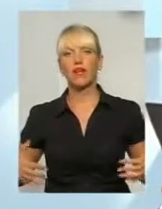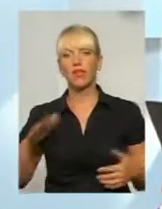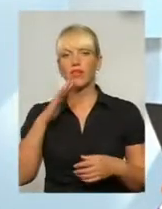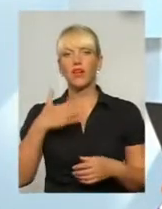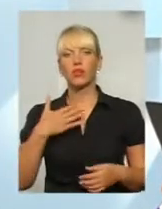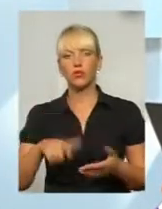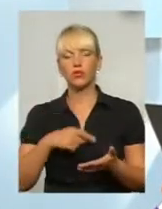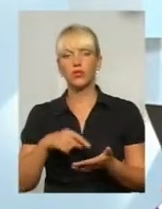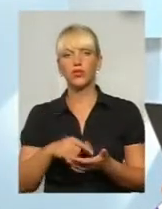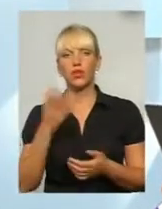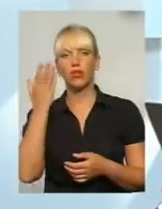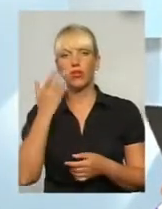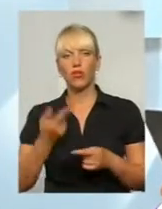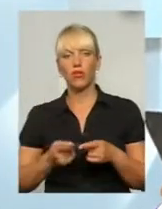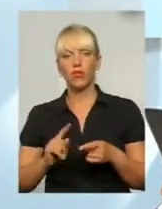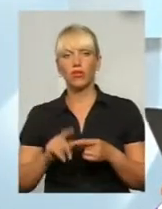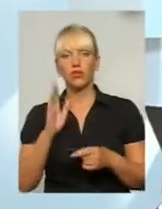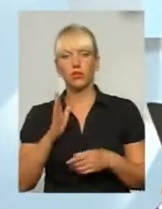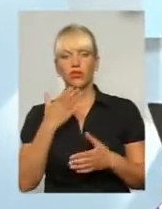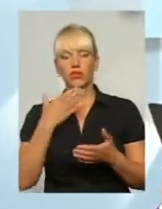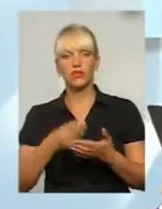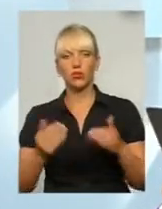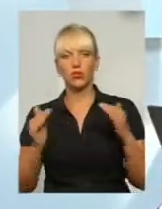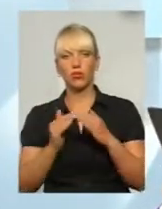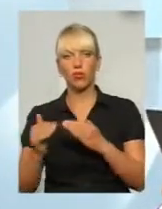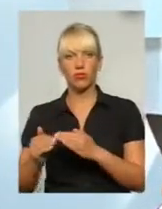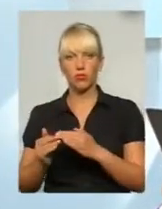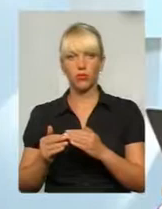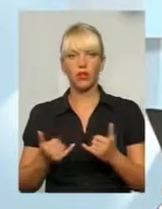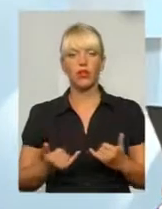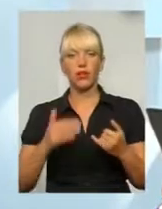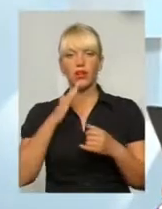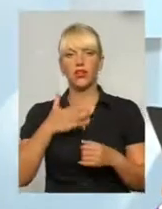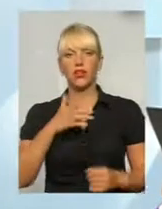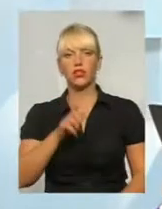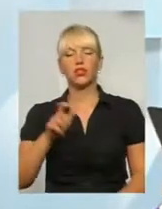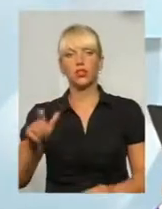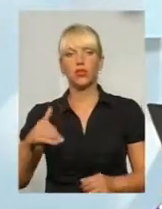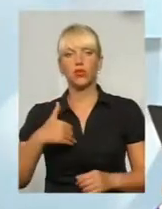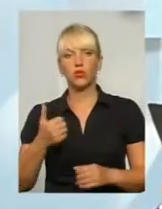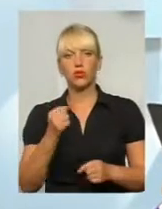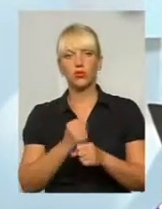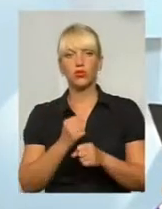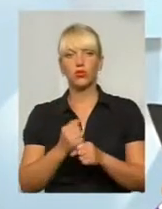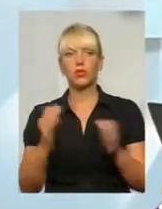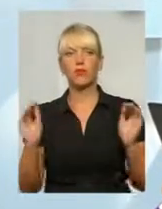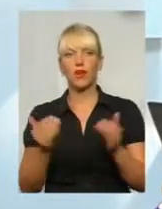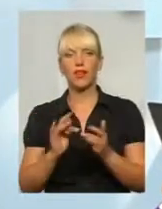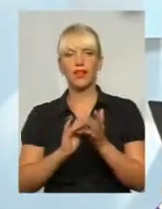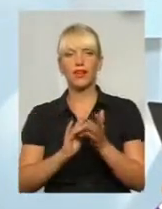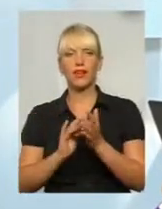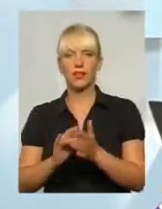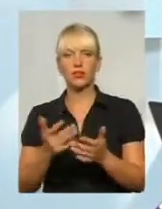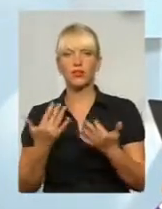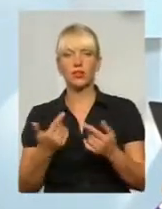Про те, коли ж вони будуть мати свою домівку. Для наших телеглядачів хочу зробити маленький екскурс. Оскільки ми вже